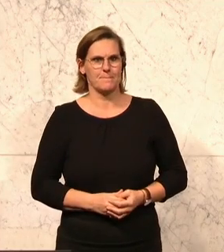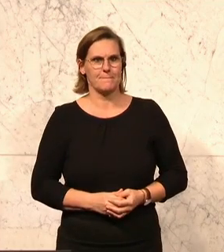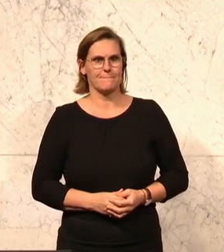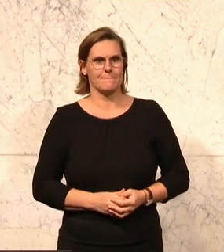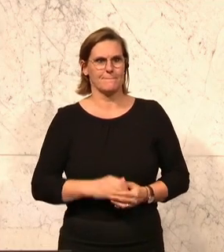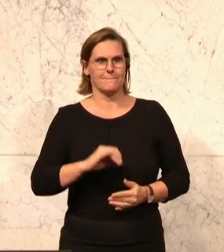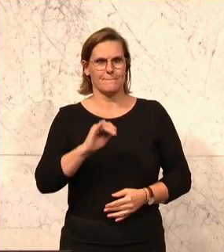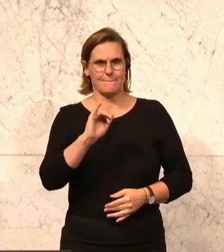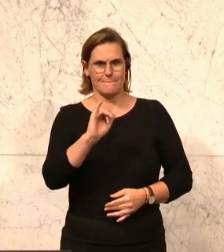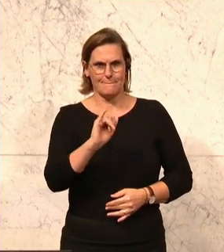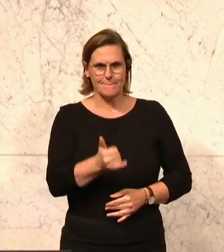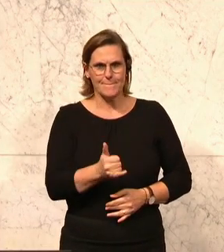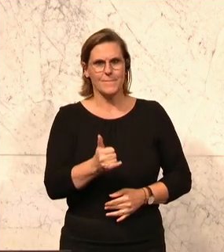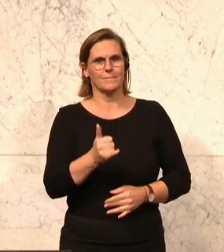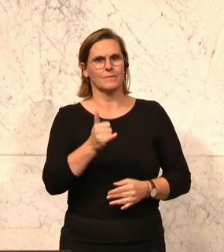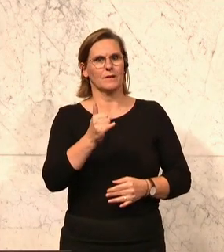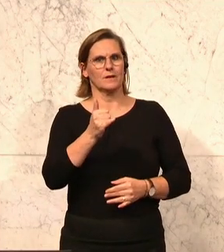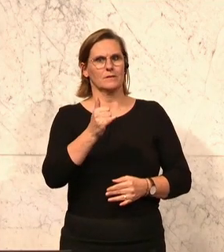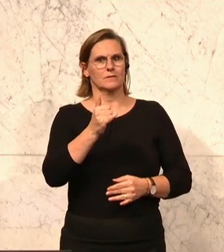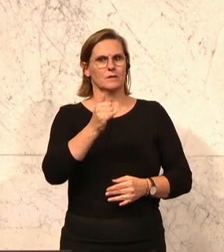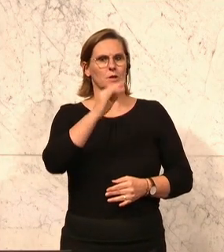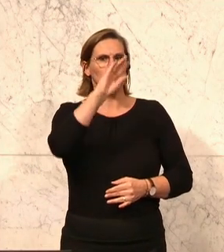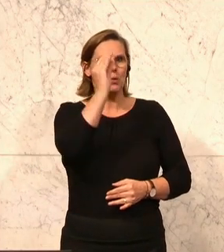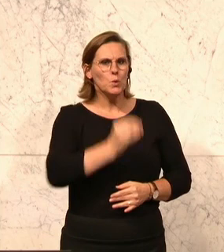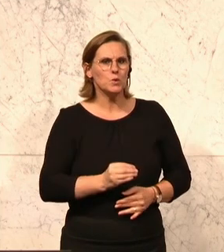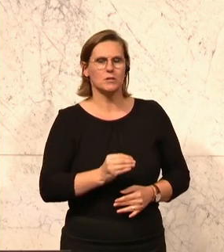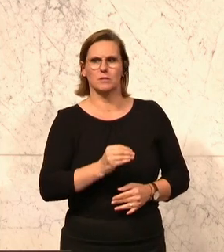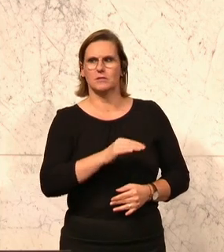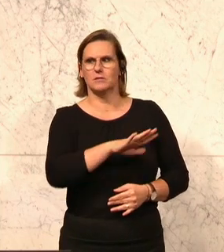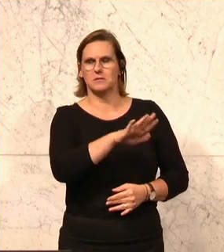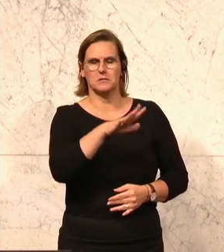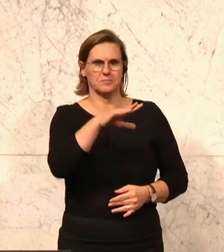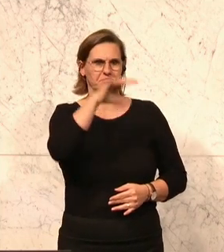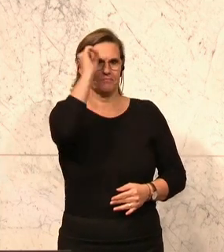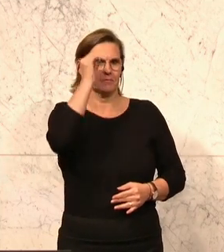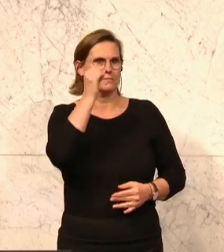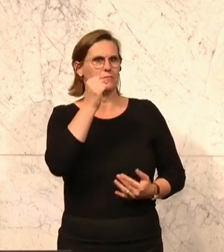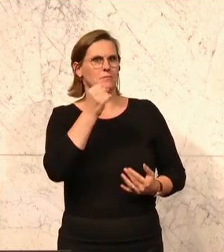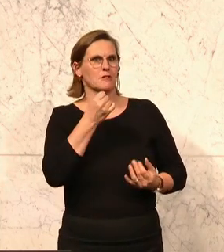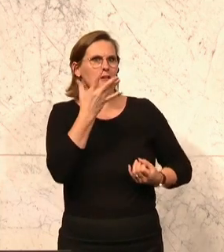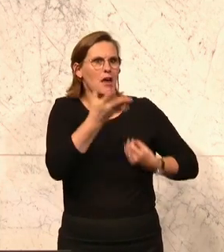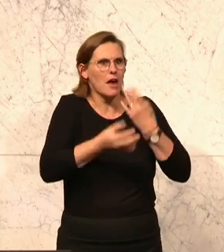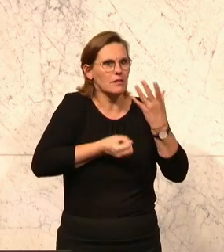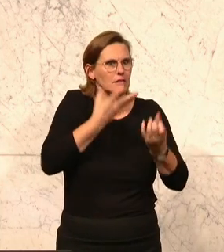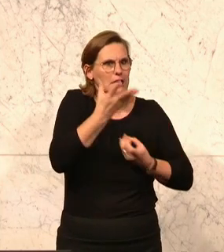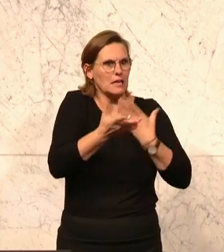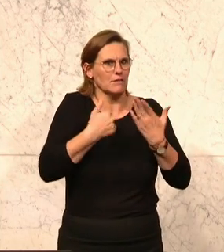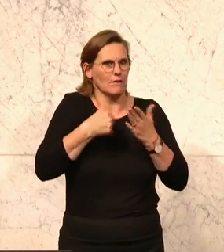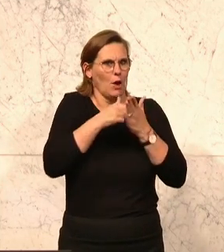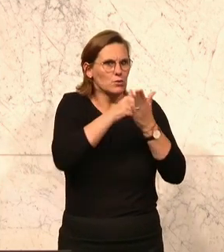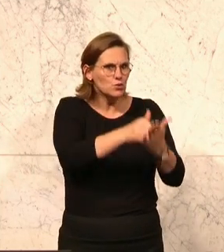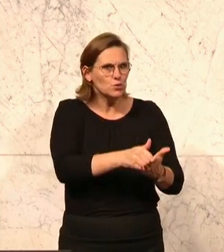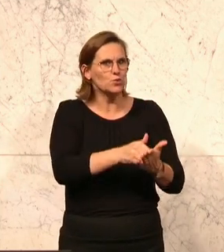Ja, grundsätzlich kann man unter Kunst jeglichen kreativen Ausdruck des Menschen verstehen. Mein persönlicher